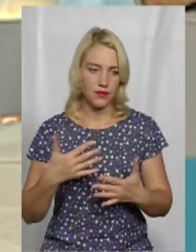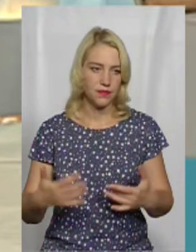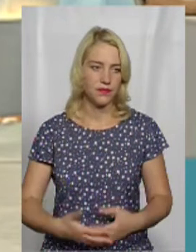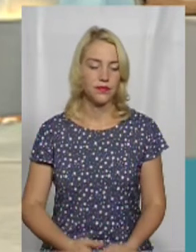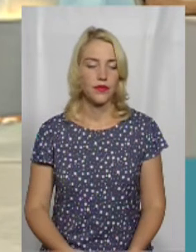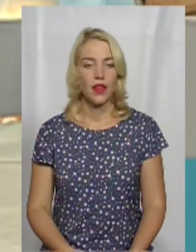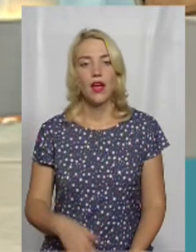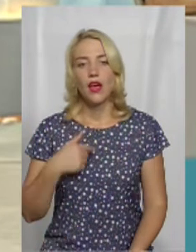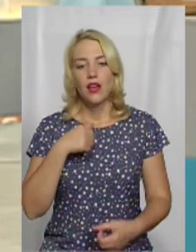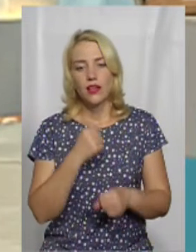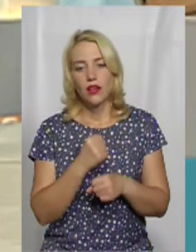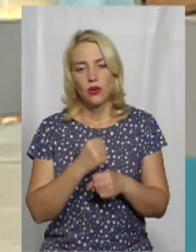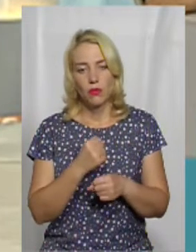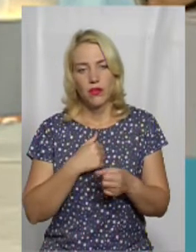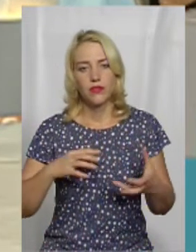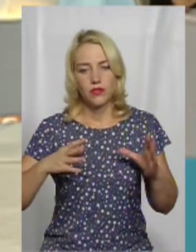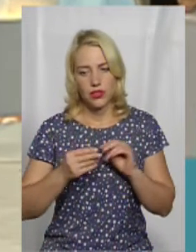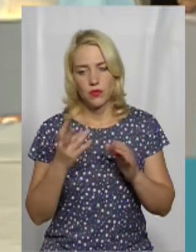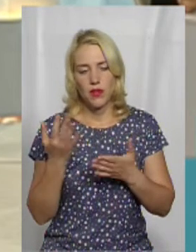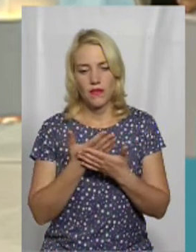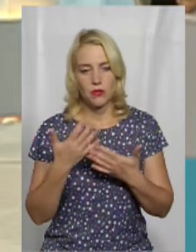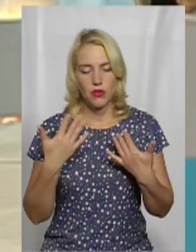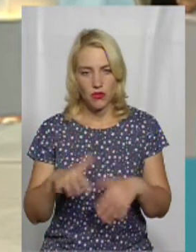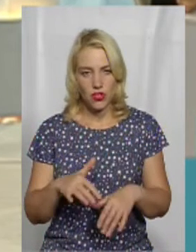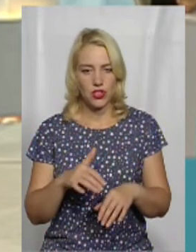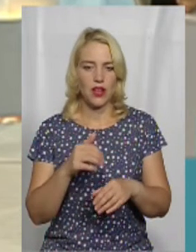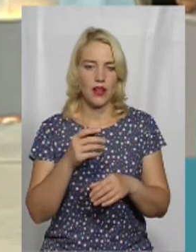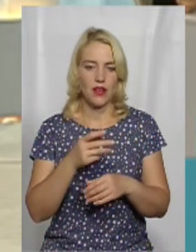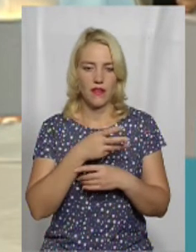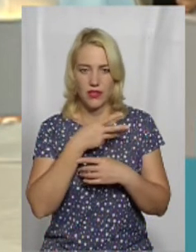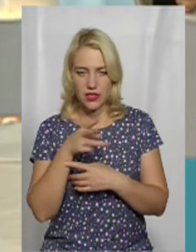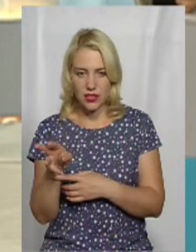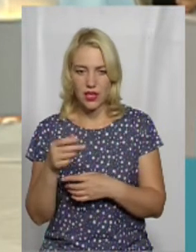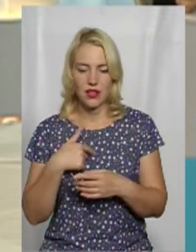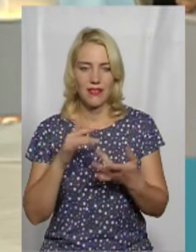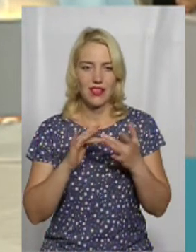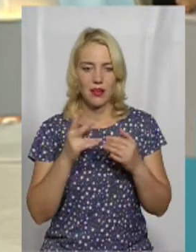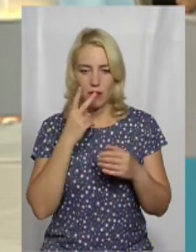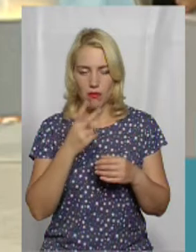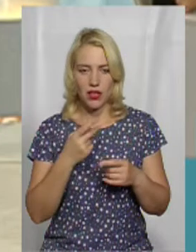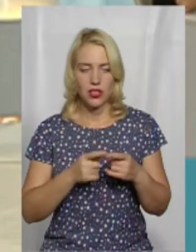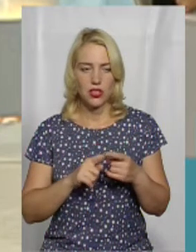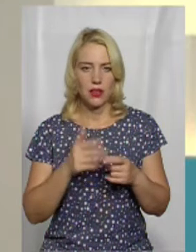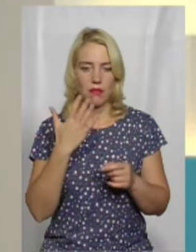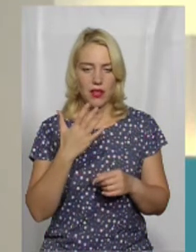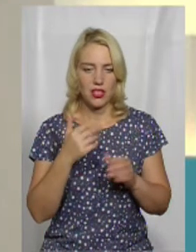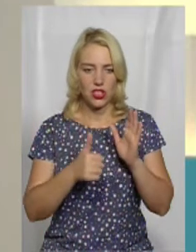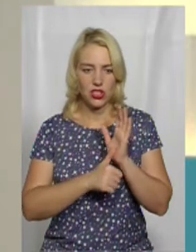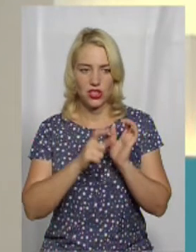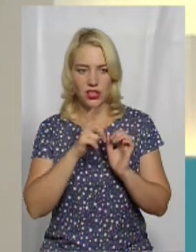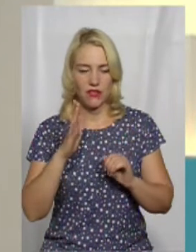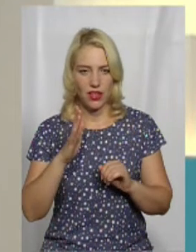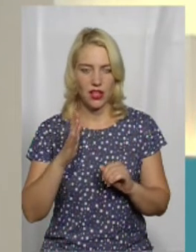над фільмом вже працюєте, тому що тизер вже відзнятий. В інтернеті я бачив у вільному доступі 5-6 хвилиний